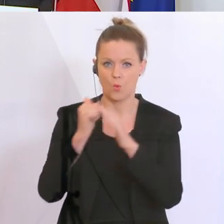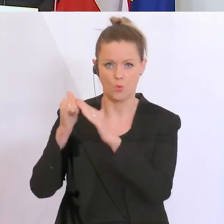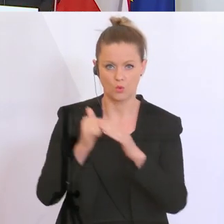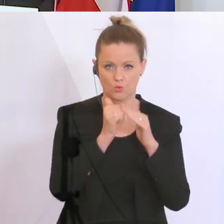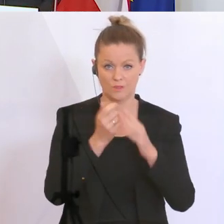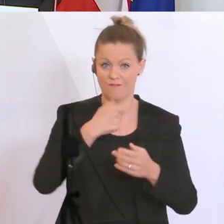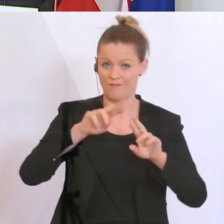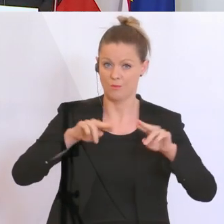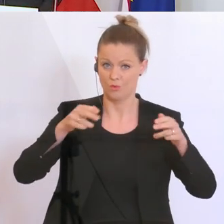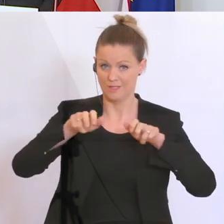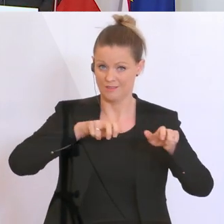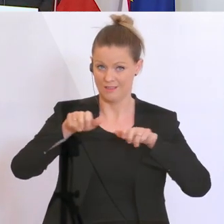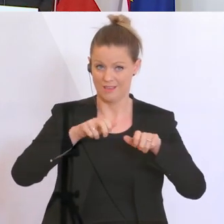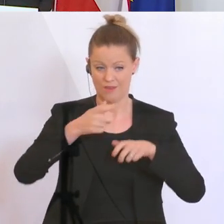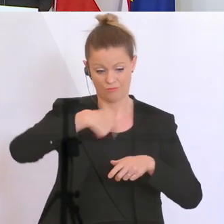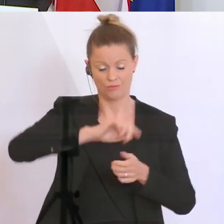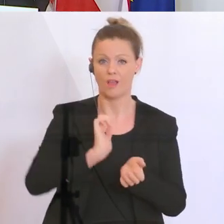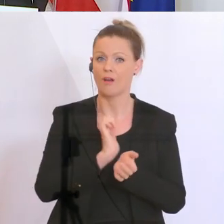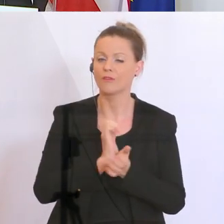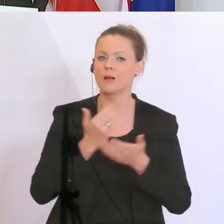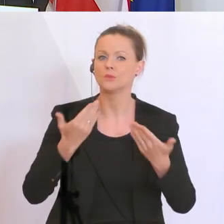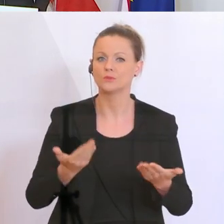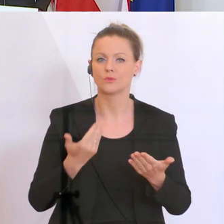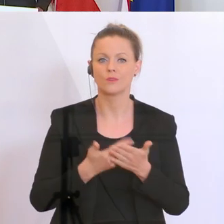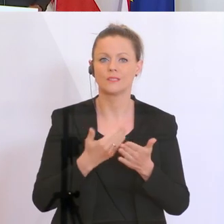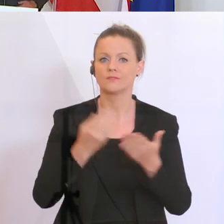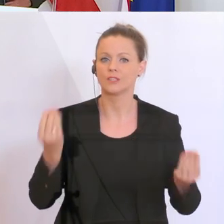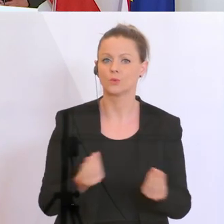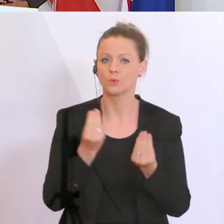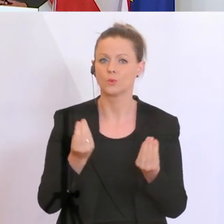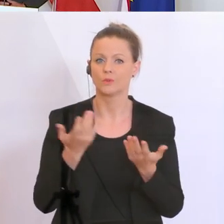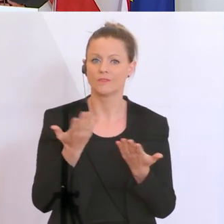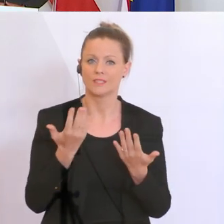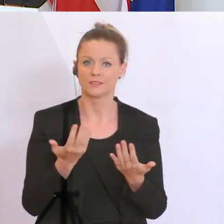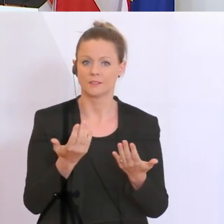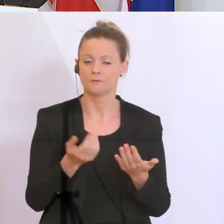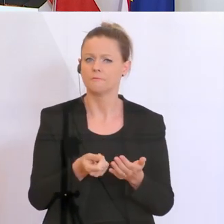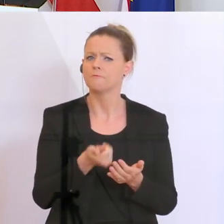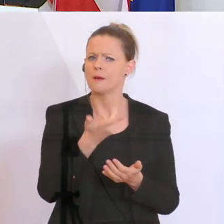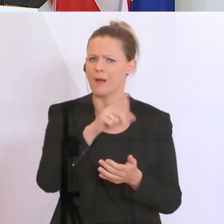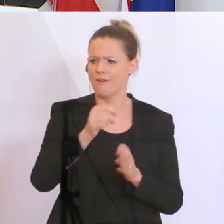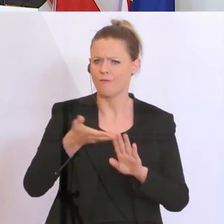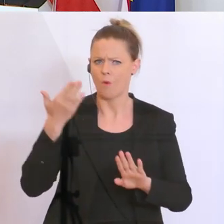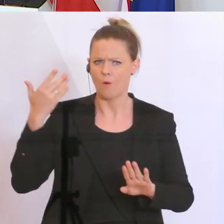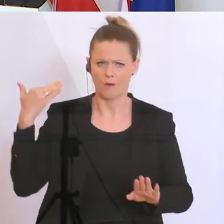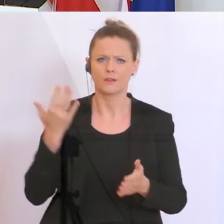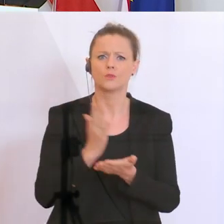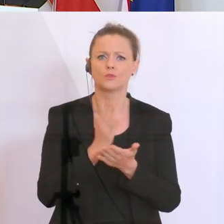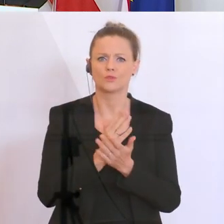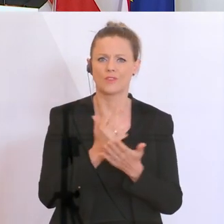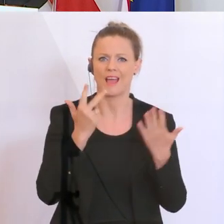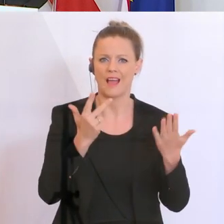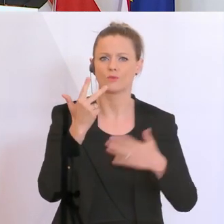sehen wir als Bundesregierung auch unsere Aufgabe und aus diesem Grund haben wir bereits vor einigen Wochen einen 38